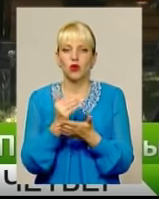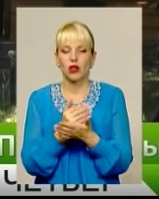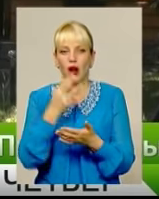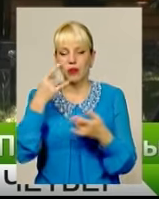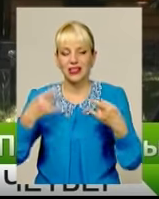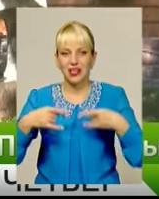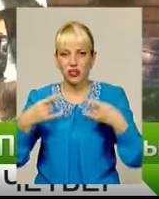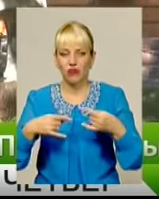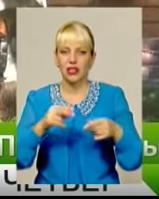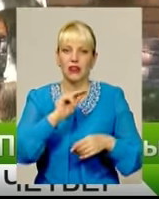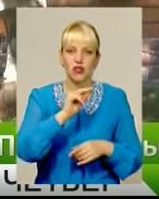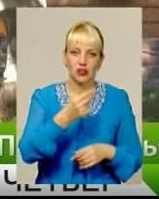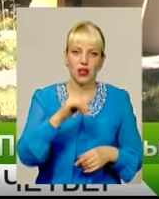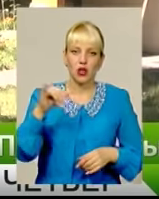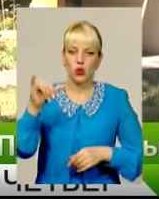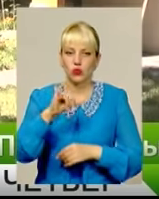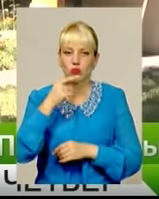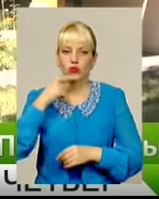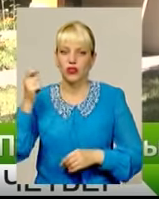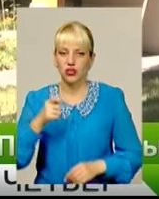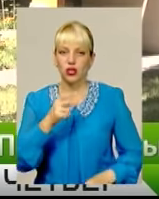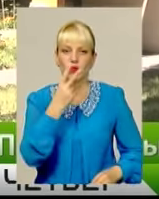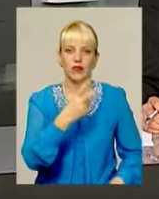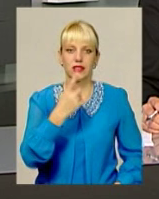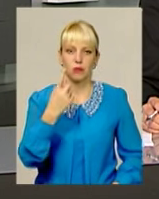у четверг, суботу та неділю о 21.15.